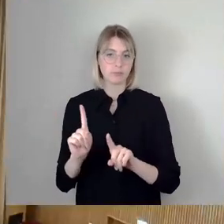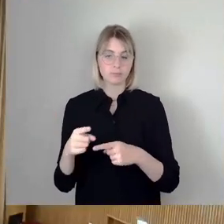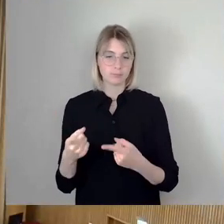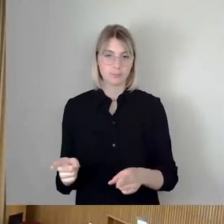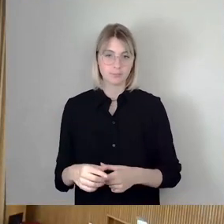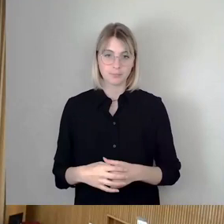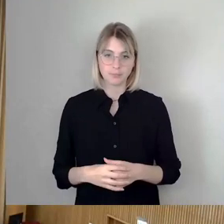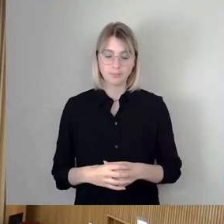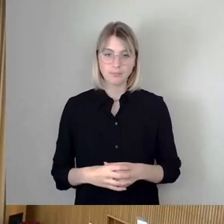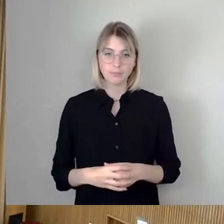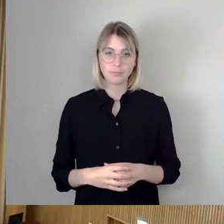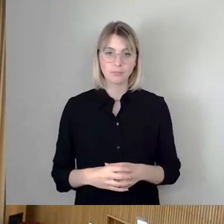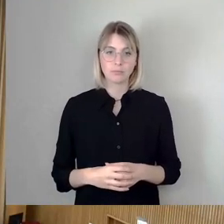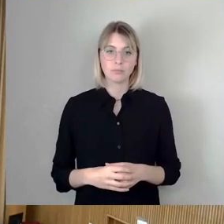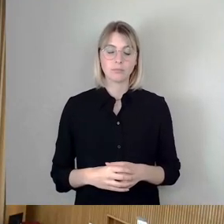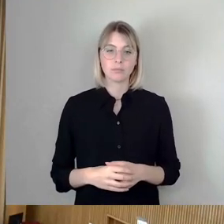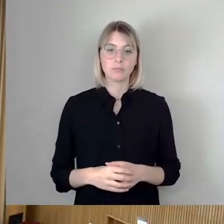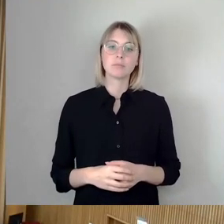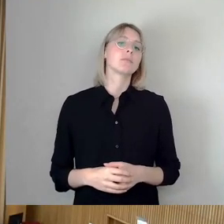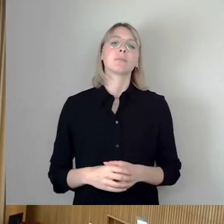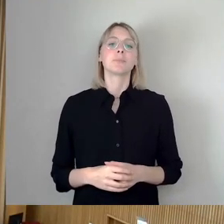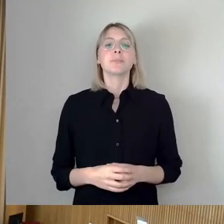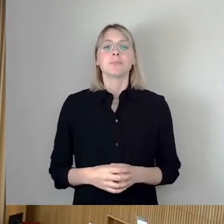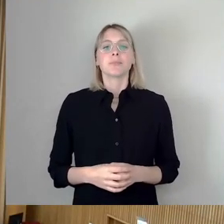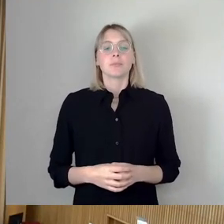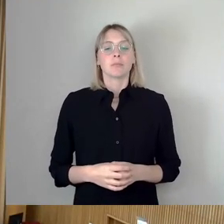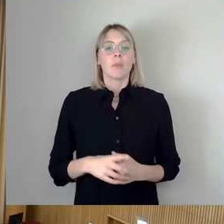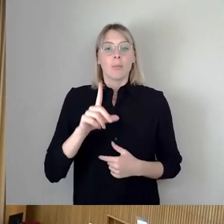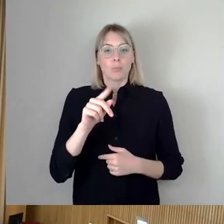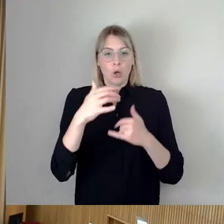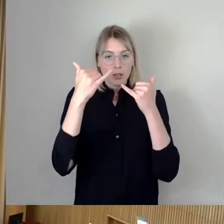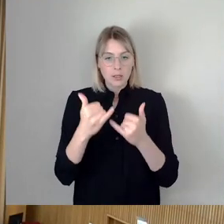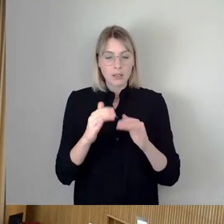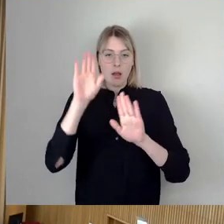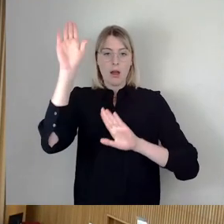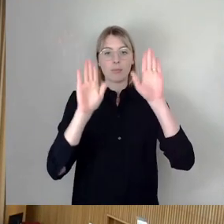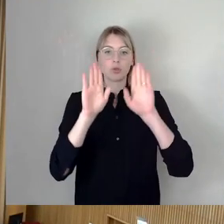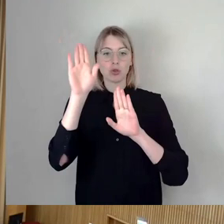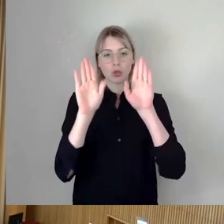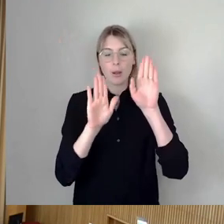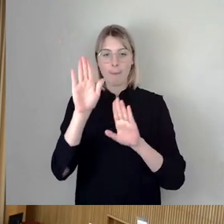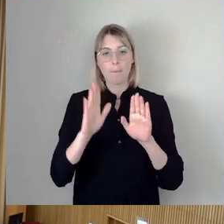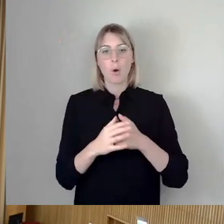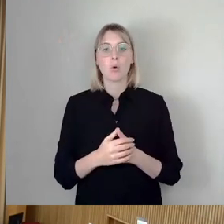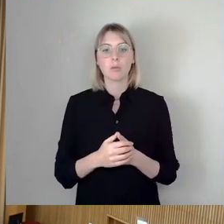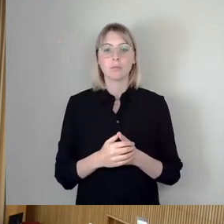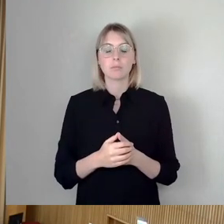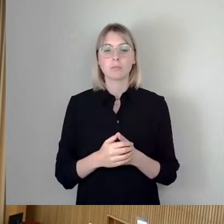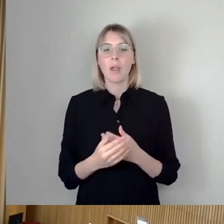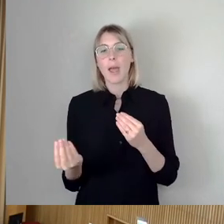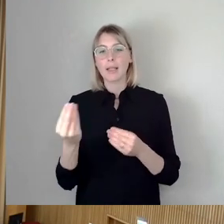So, damit steigen wir ein in die Abstimmung. Zunächst habe ich den Ergänzungsantrag